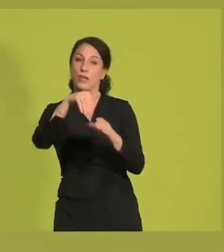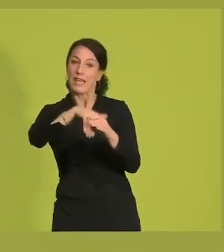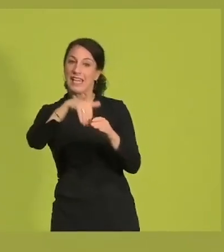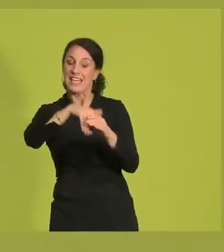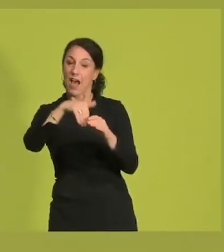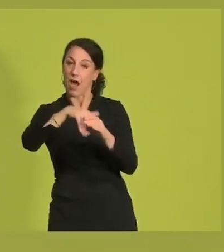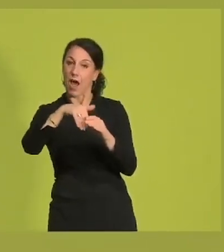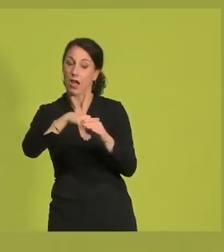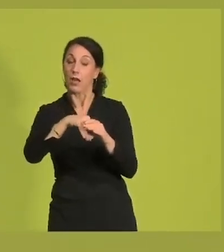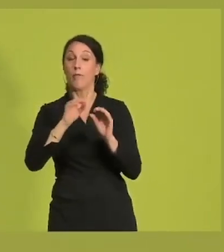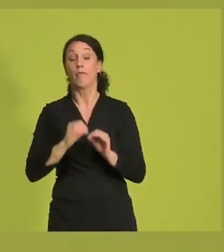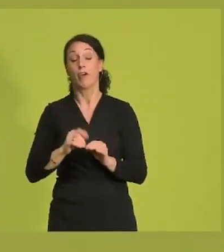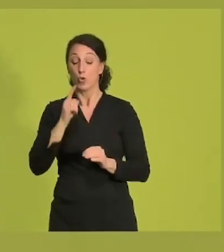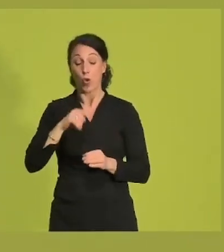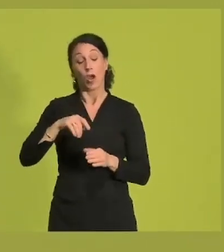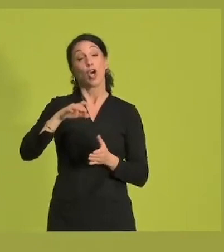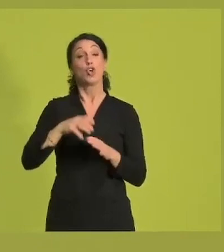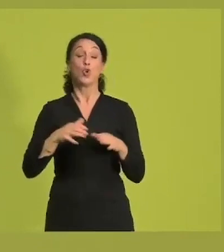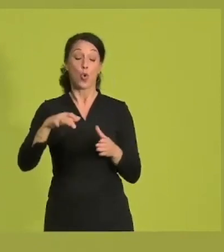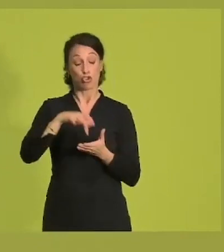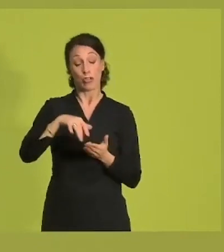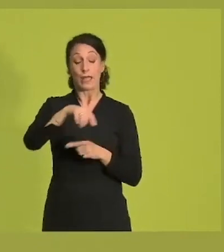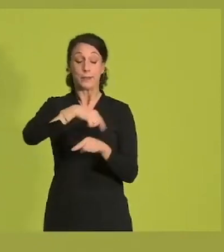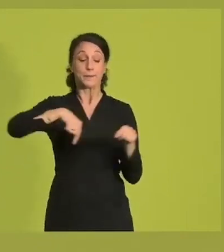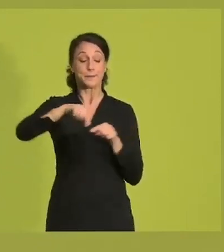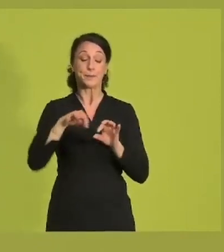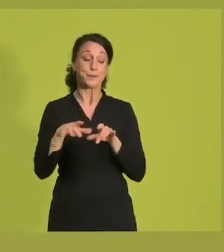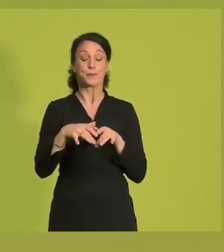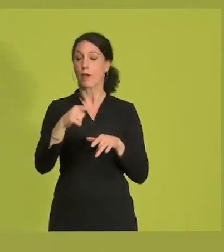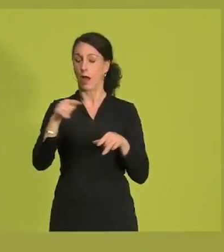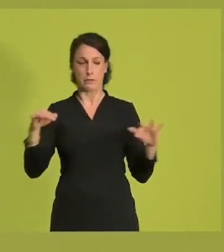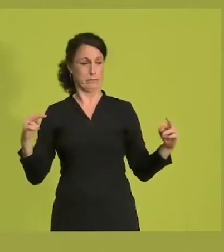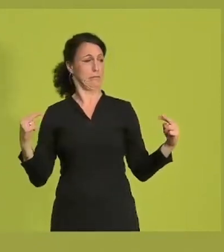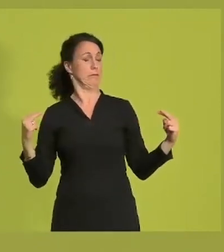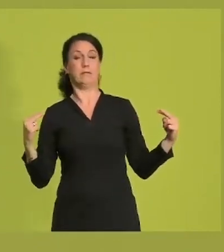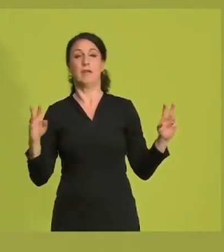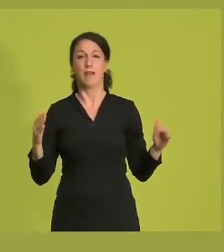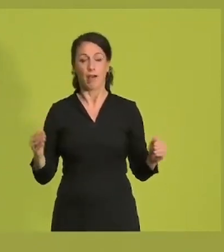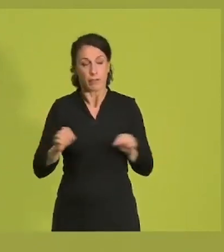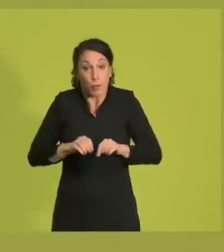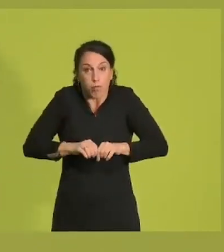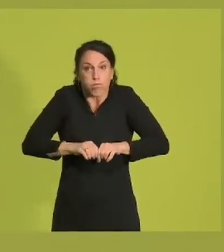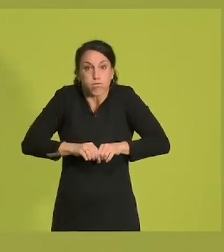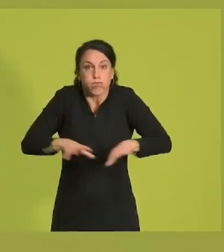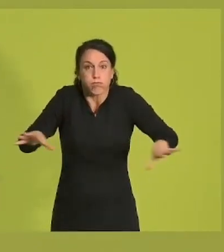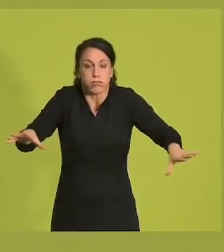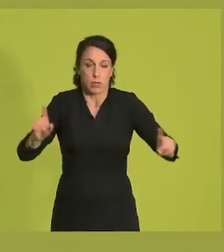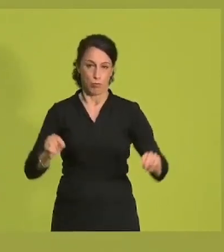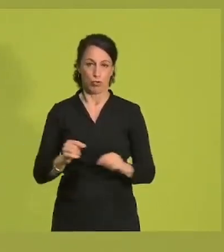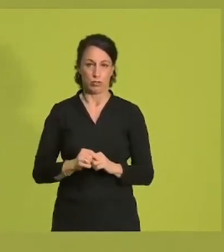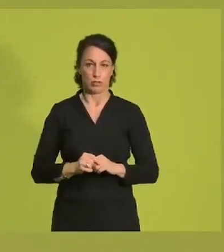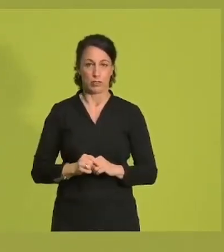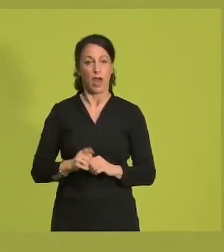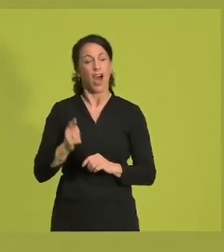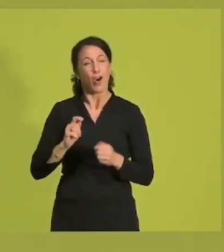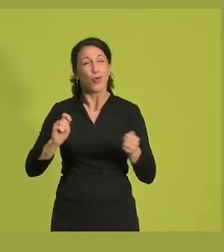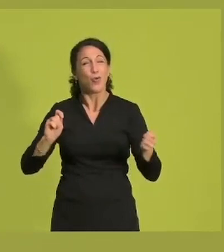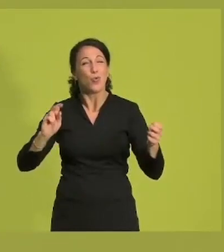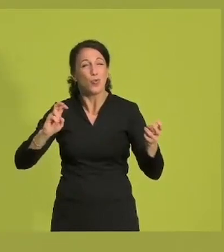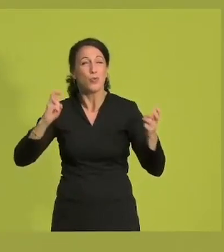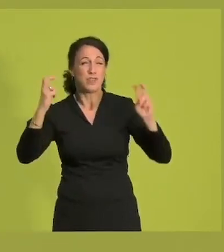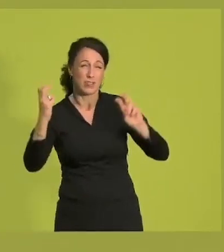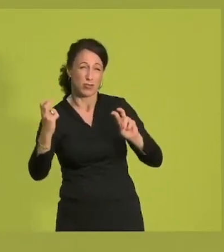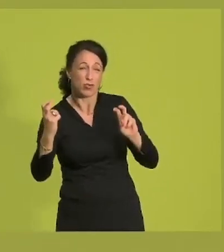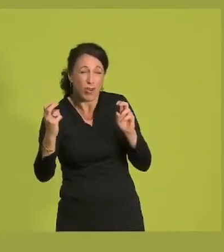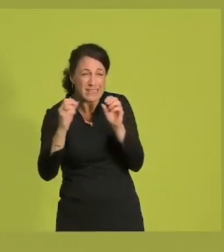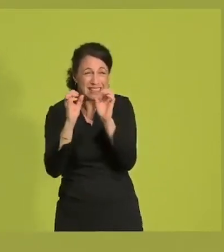nicht an der Großstadtgrenze aufhören oder erst mit dem akademischen Abschluss anfangen. Auch wenn es an der Umsetzung immer noch mangelt, es ist ein riesiger